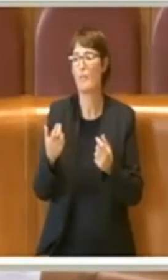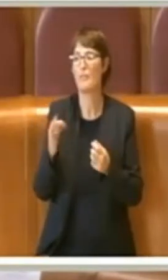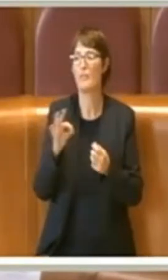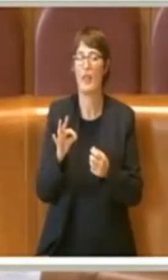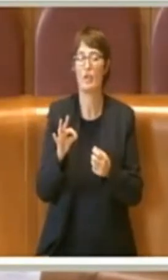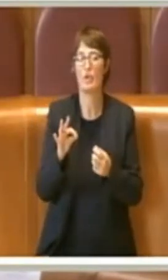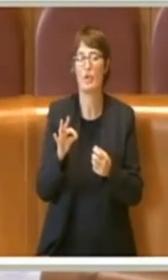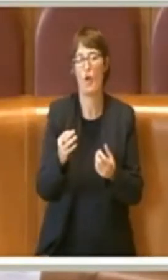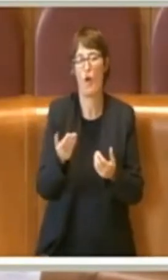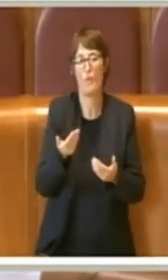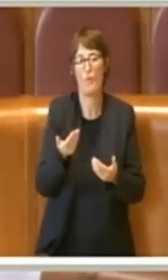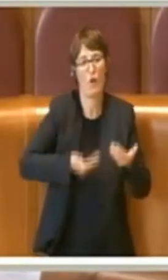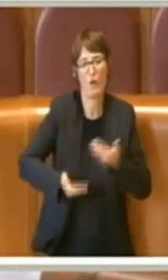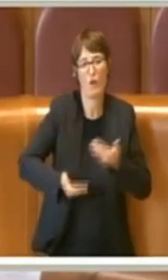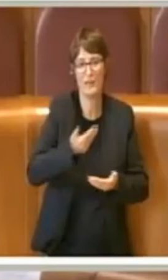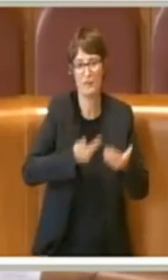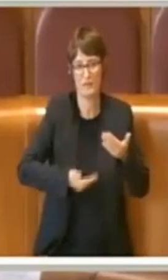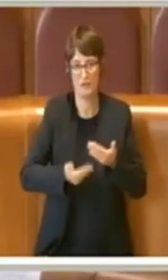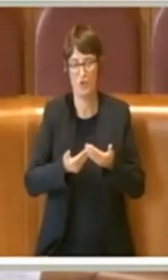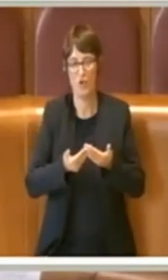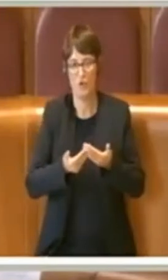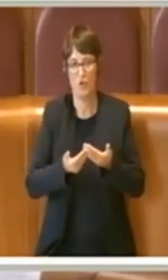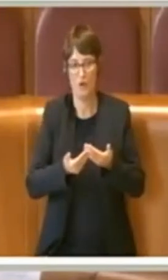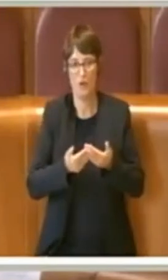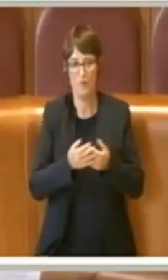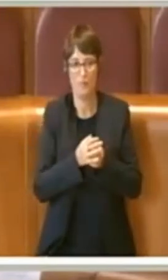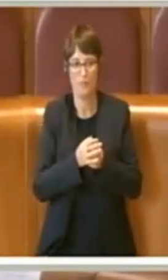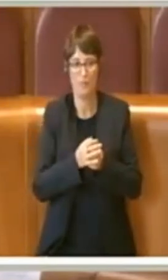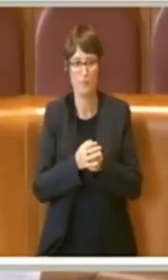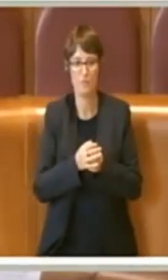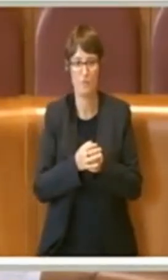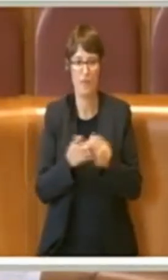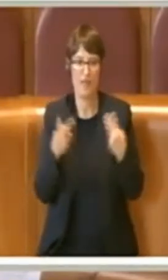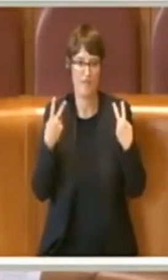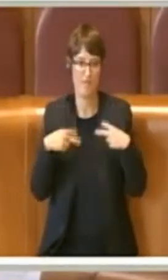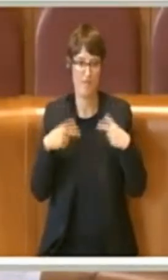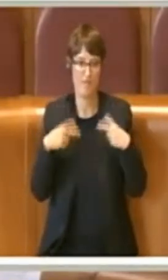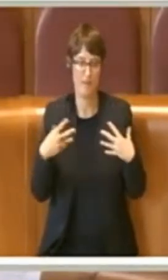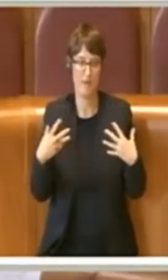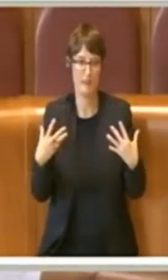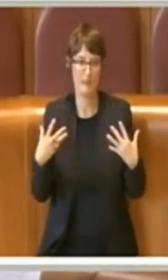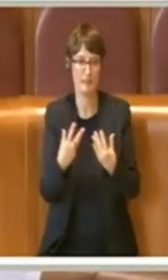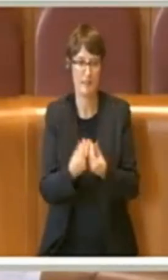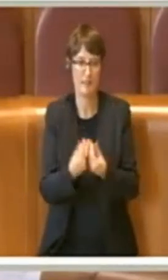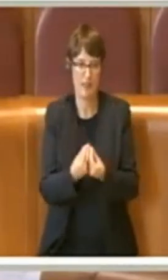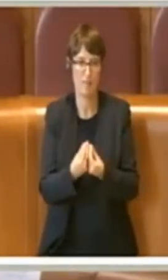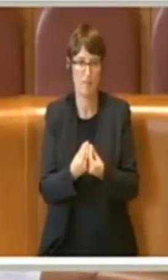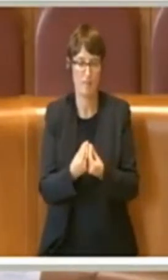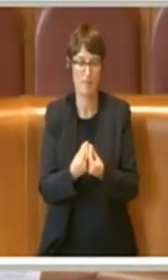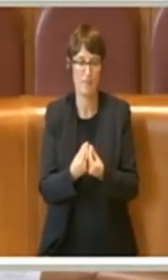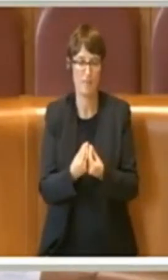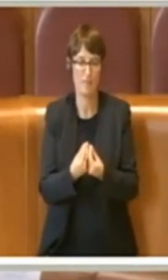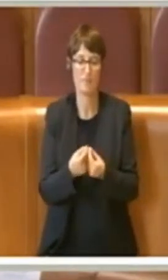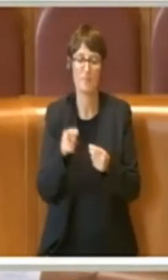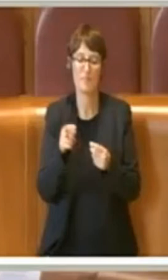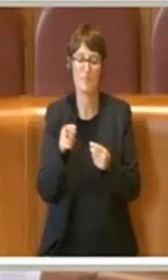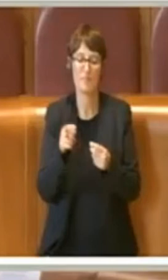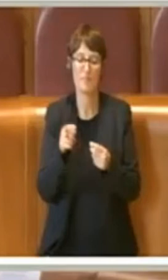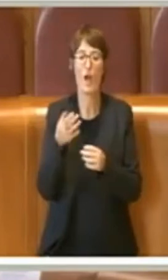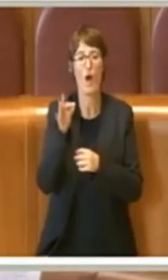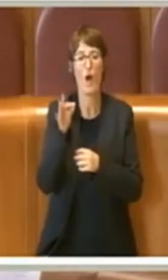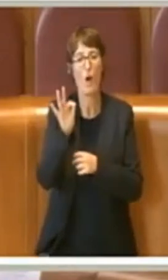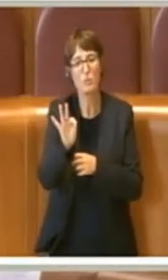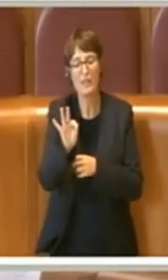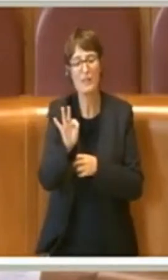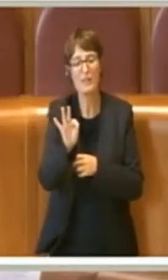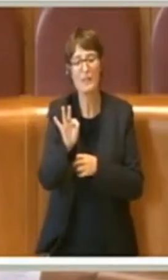ulteriore livello di affiancamento che prevede il loro reinserimento sociale